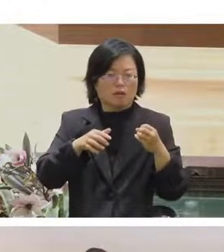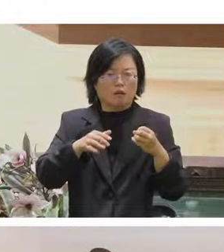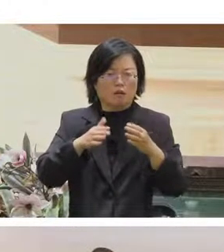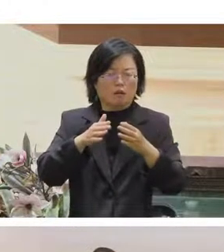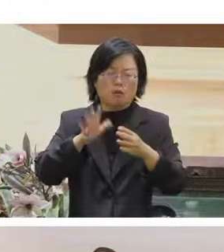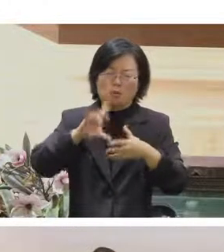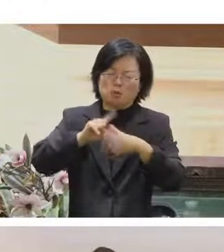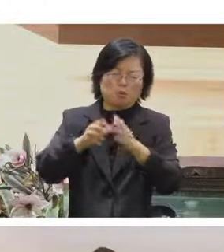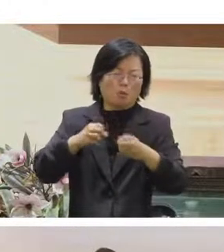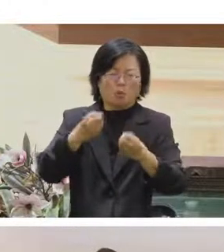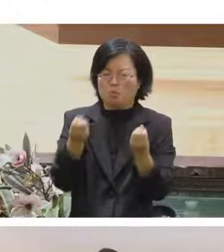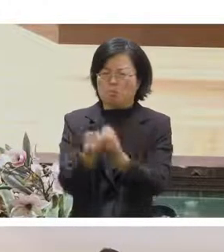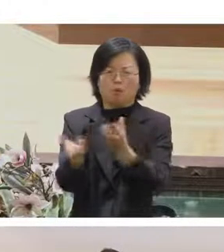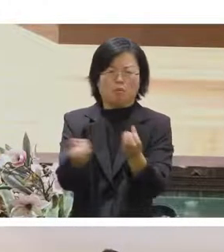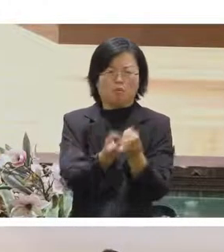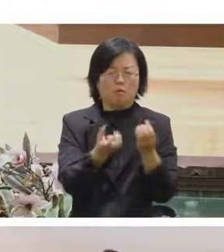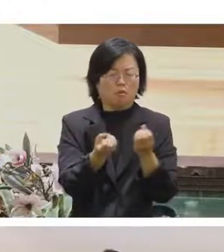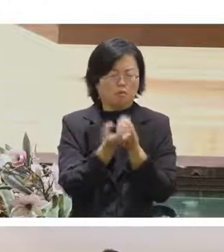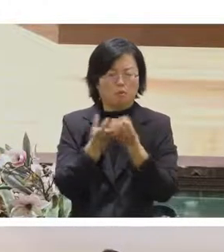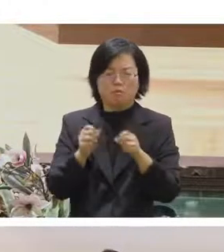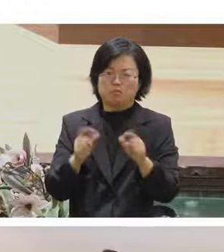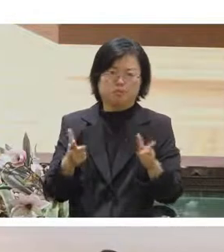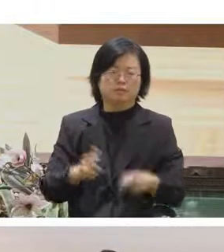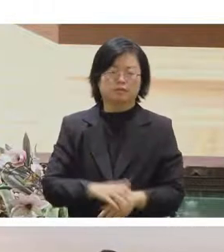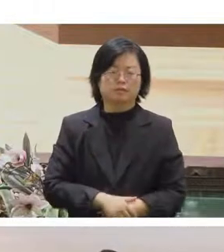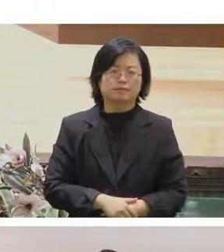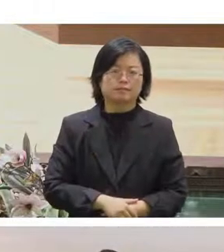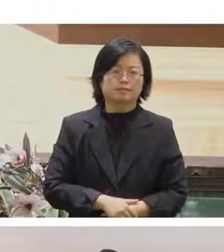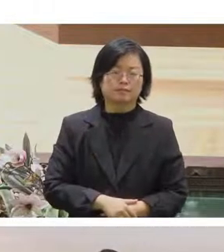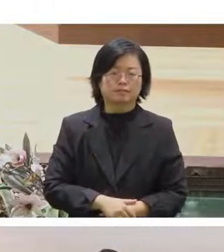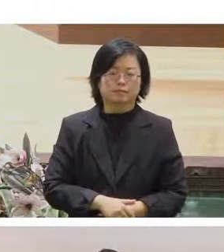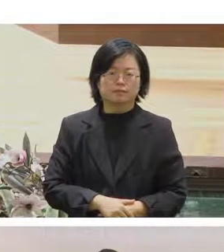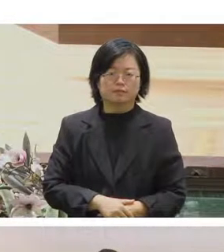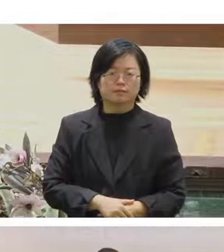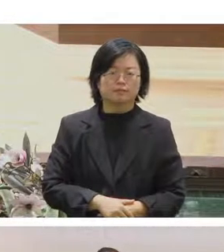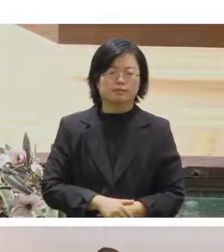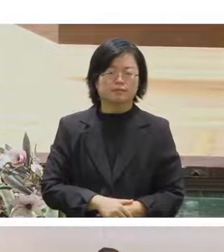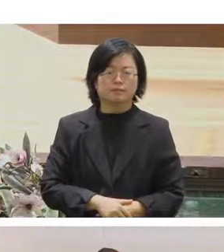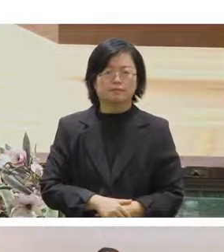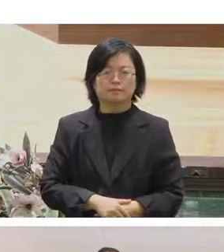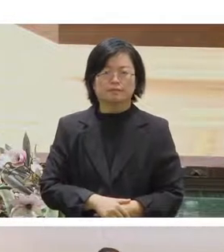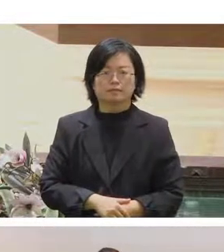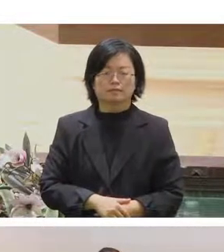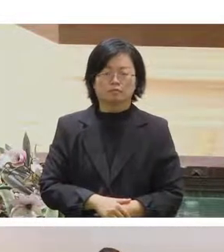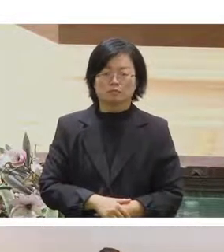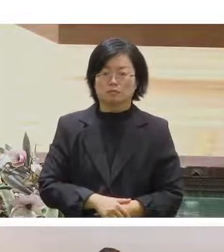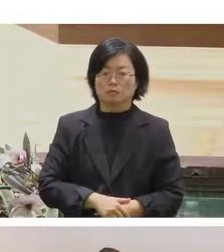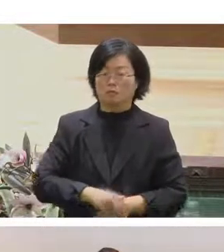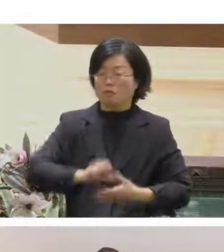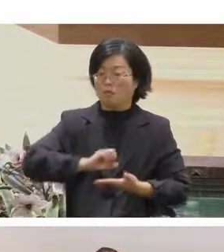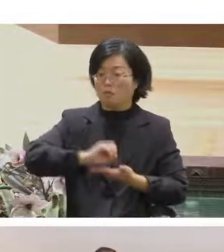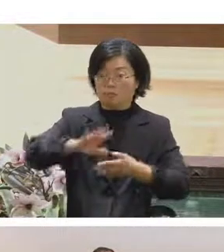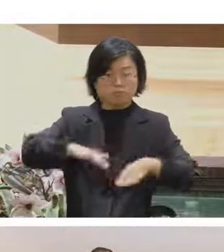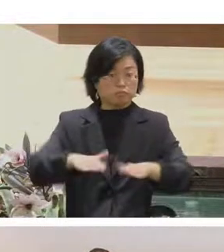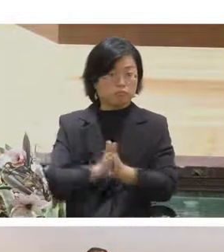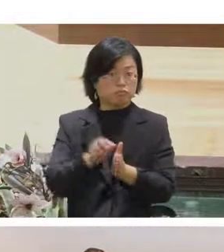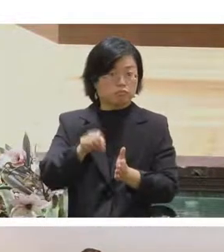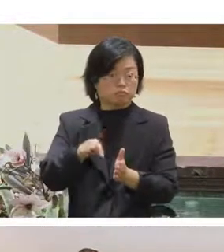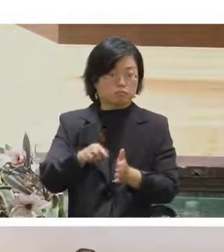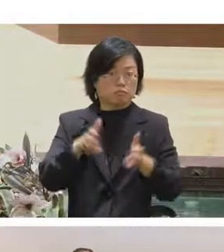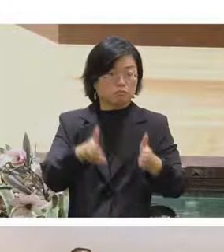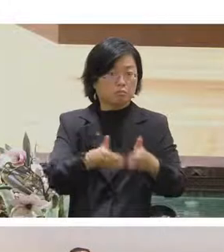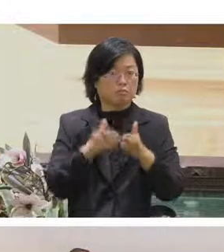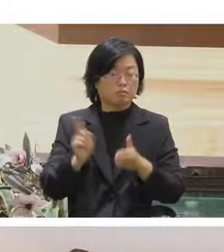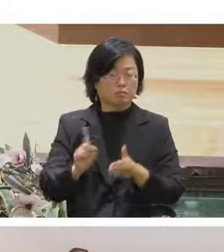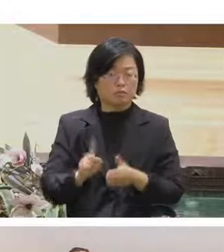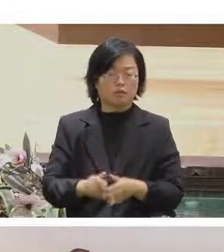好所以快要到結束了所以深入直播台的工作影像所以其實對直播來講最重要的就是要怎麼樣均勻